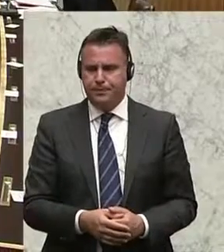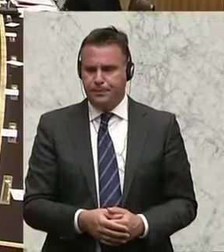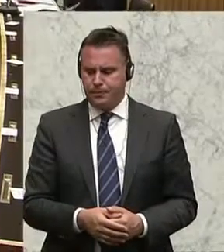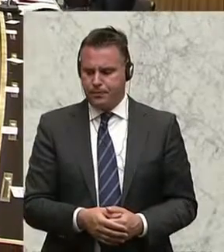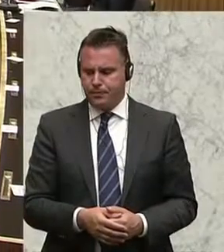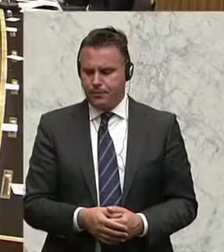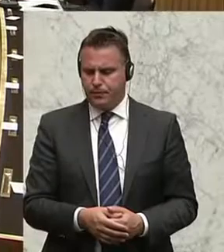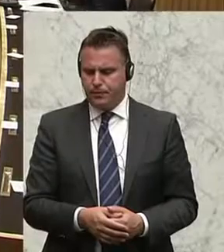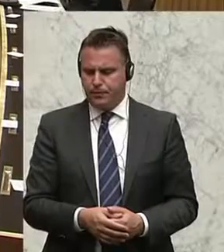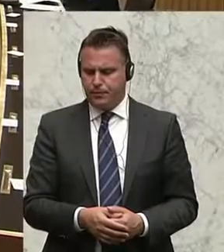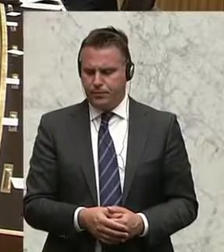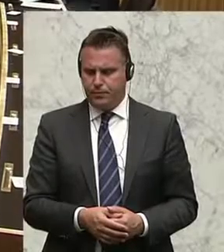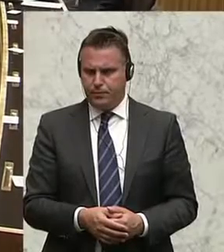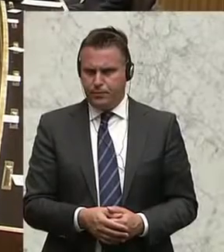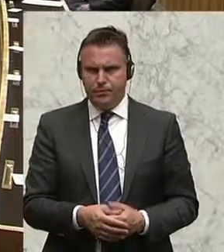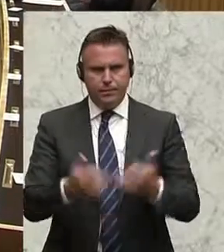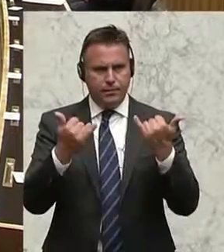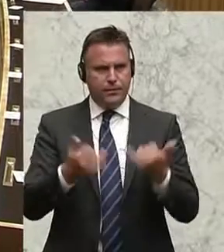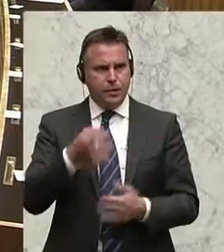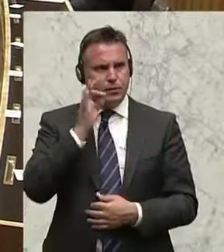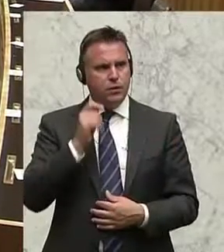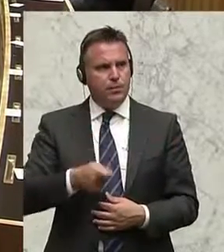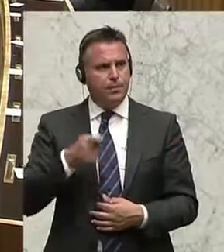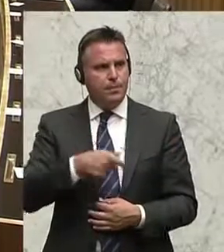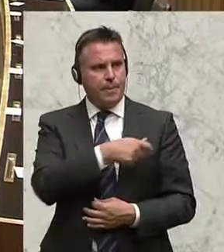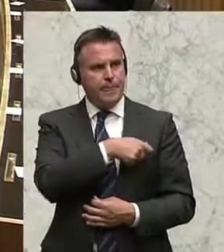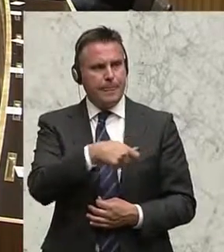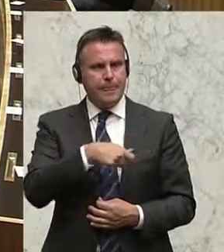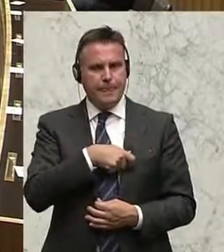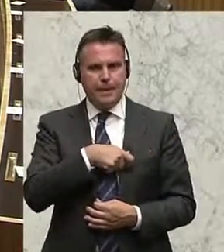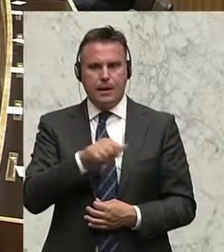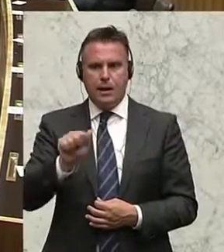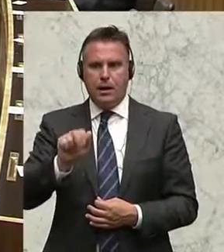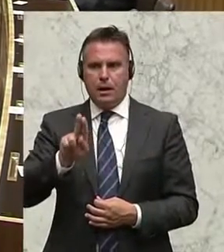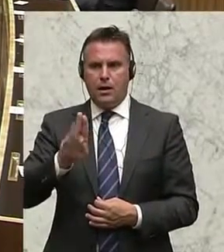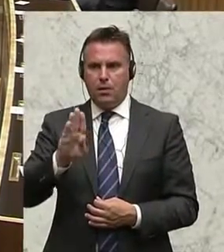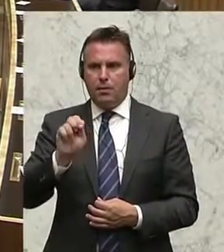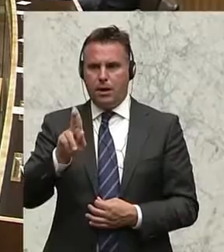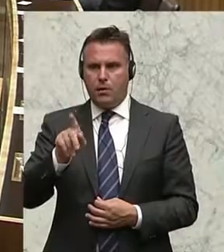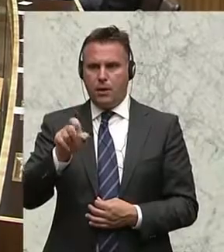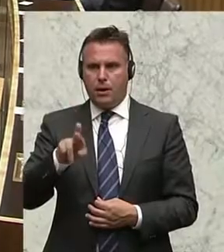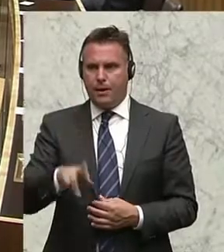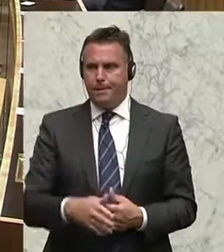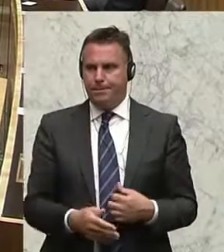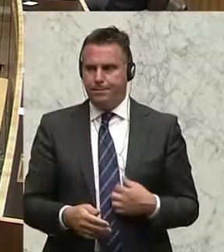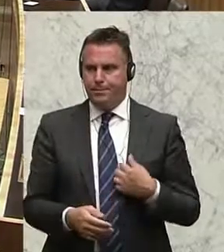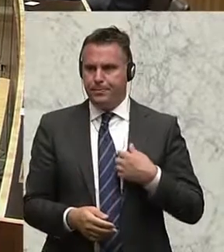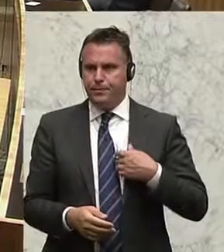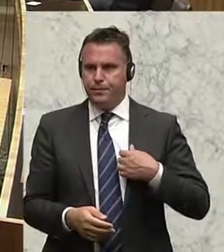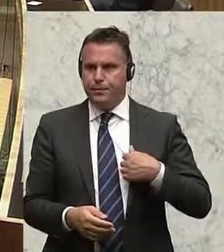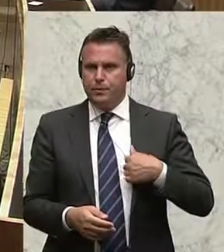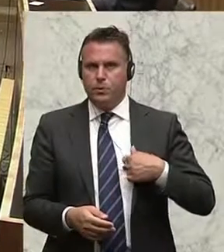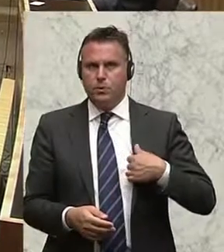Revolution im Straßenverkehr spricht SPÖ-Verkehrsminister Jörg Leichtfried. Digitalisierung und Elektromobilität würden gesetzliche